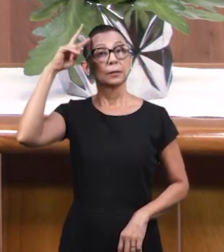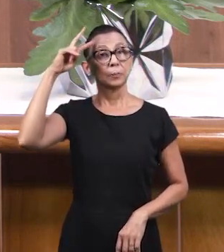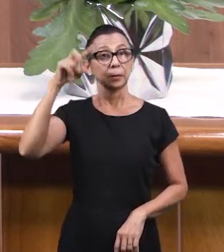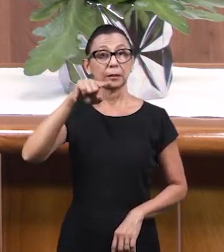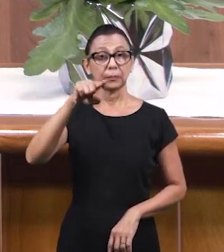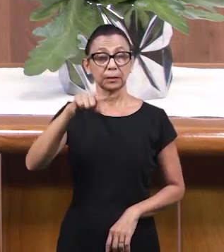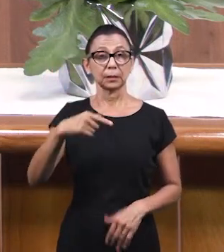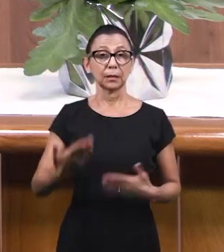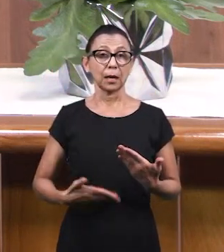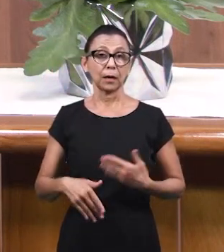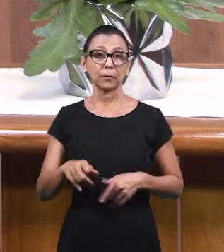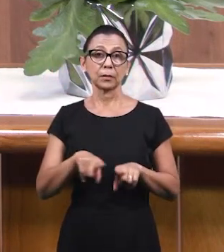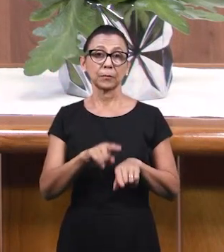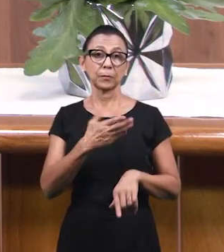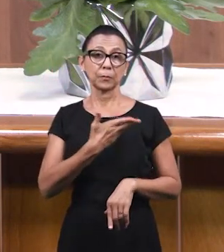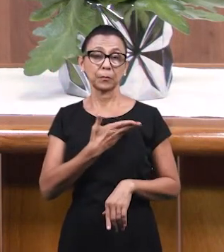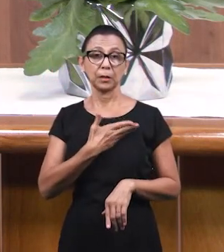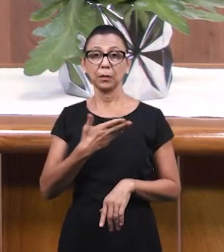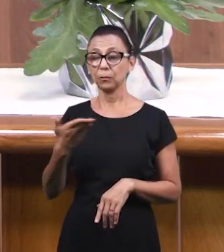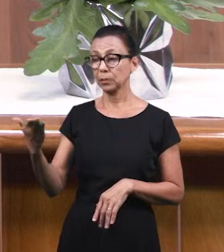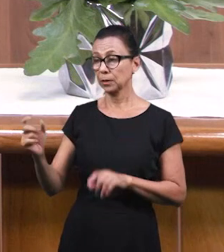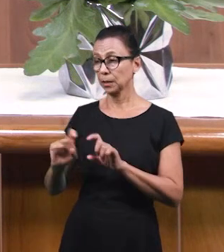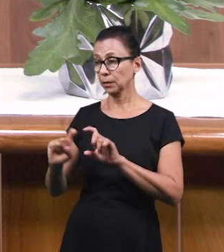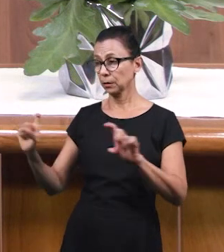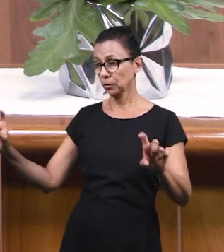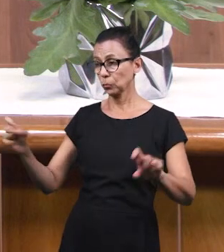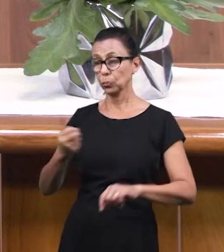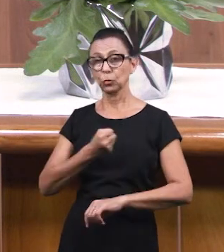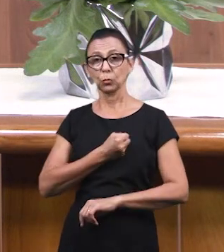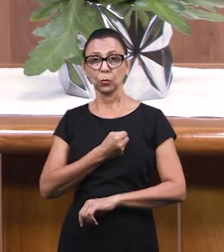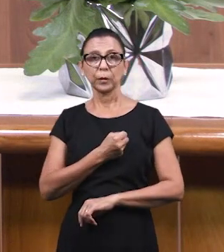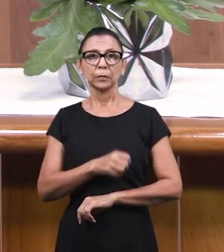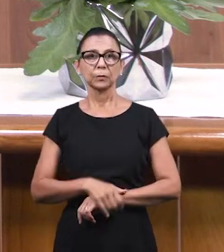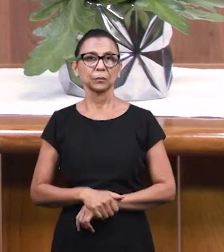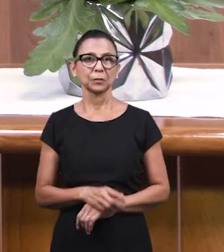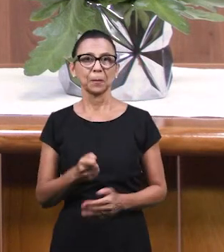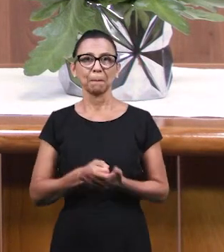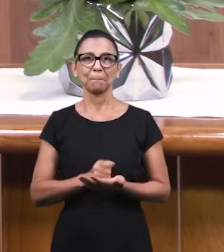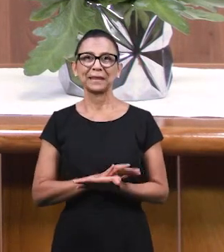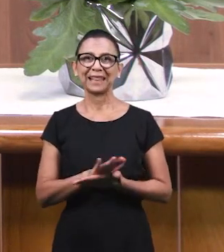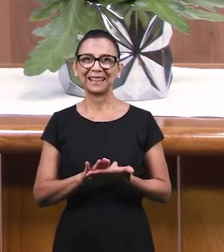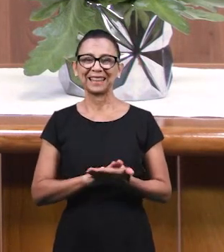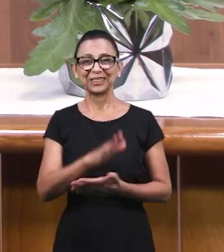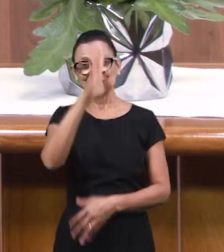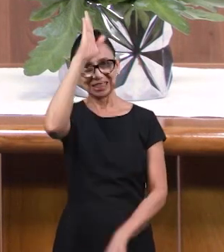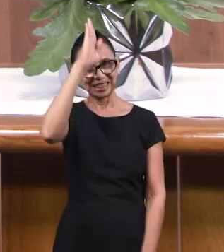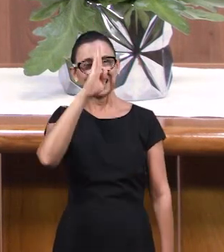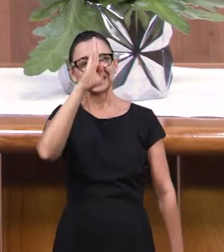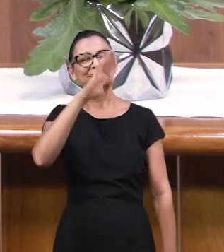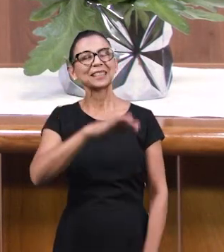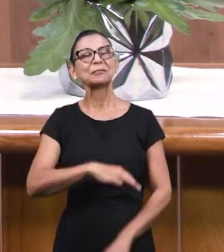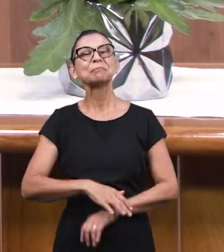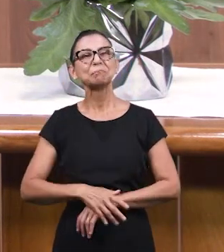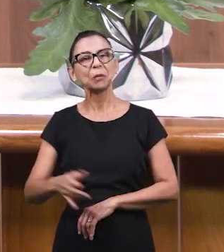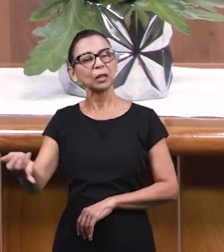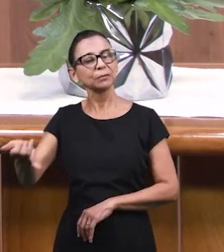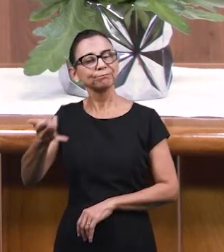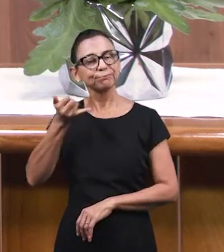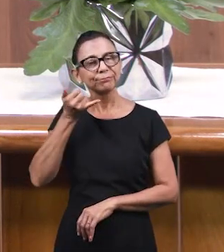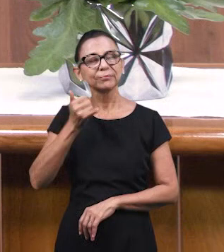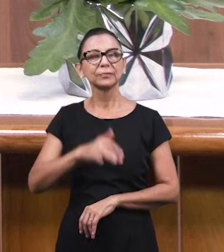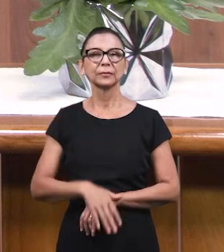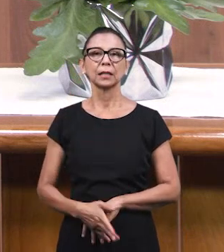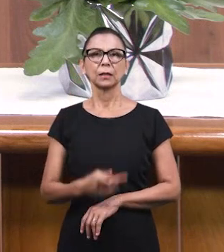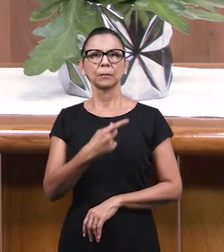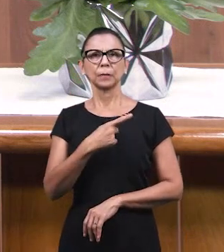Мы хотим напомнить тем, кто в Бразилии, что есть телефон, вам не нужно платить,